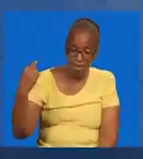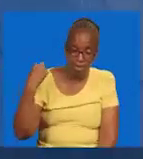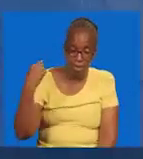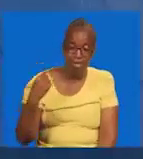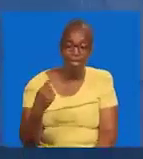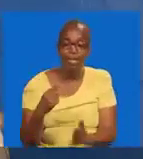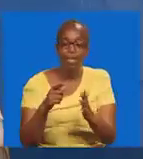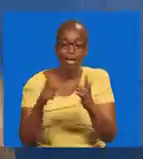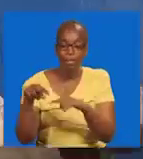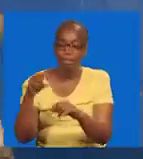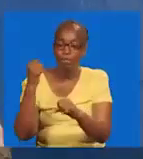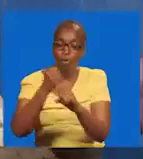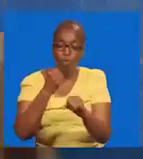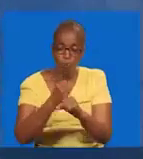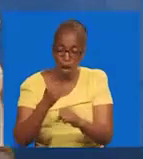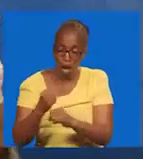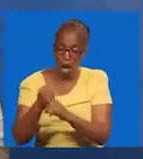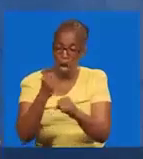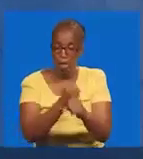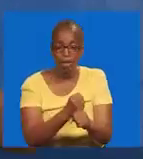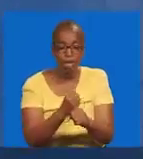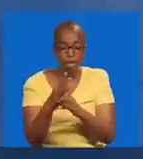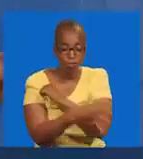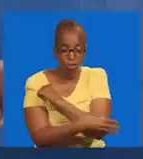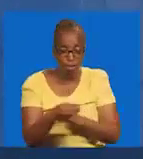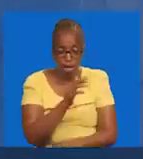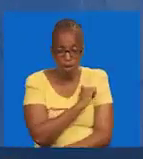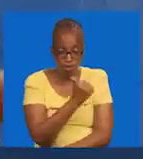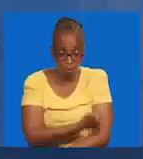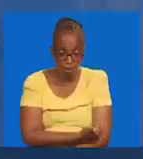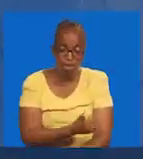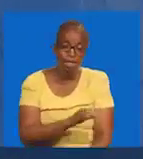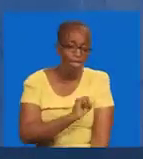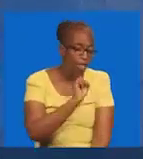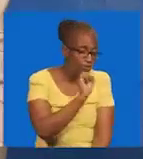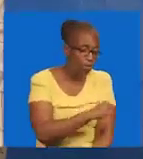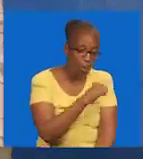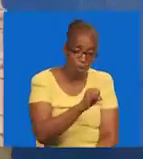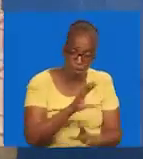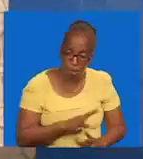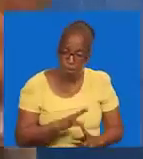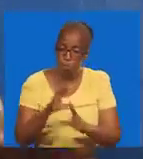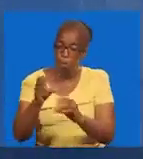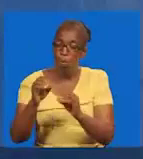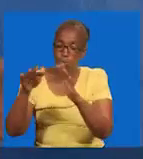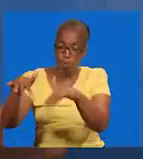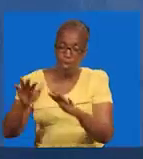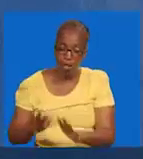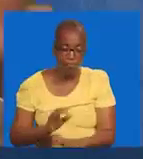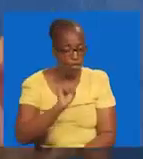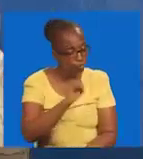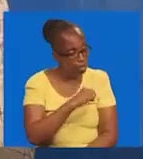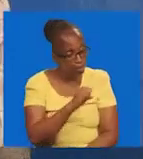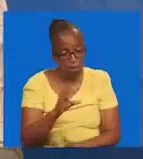alikuwa natekeleza kasi kumunyanganya mamulaka. Kukawa na wasiwasi. Aungeenda kaburini. Aungeenda wapi.